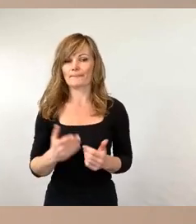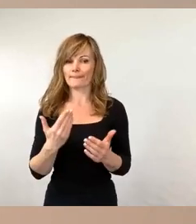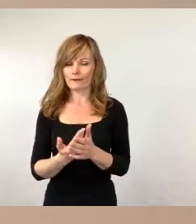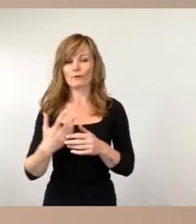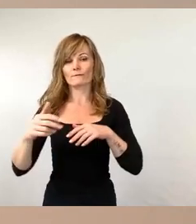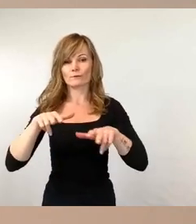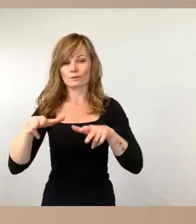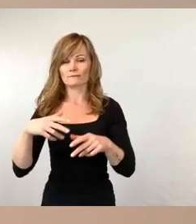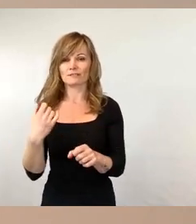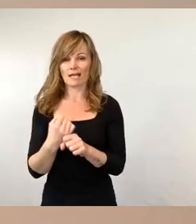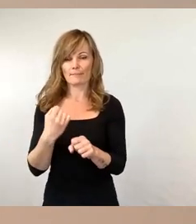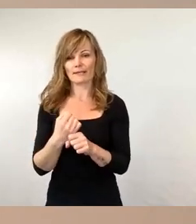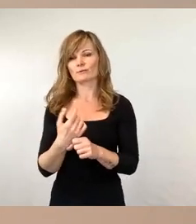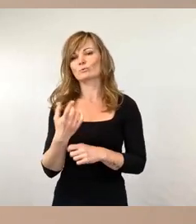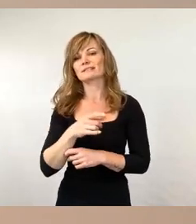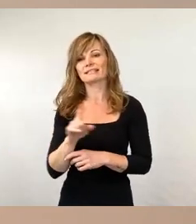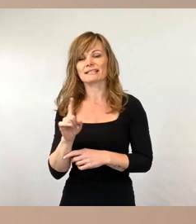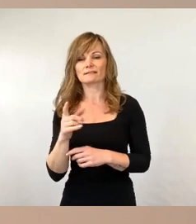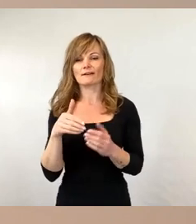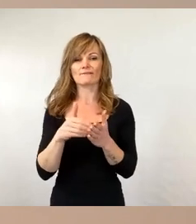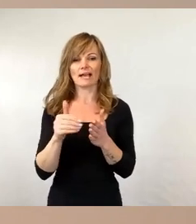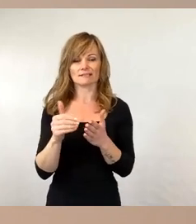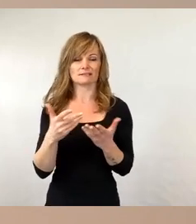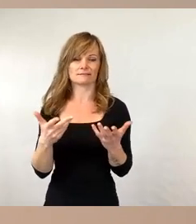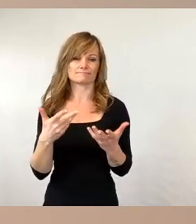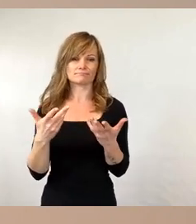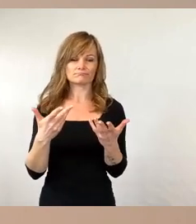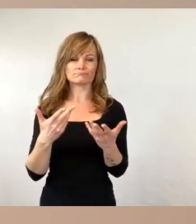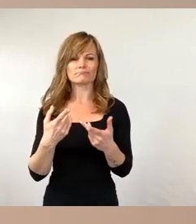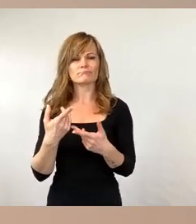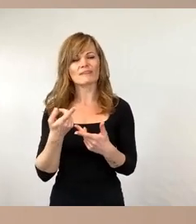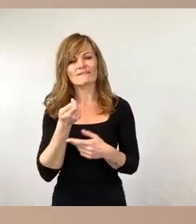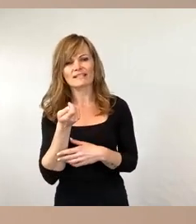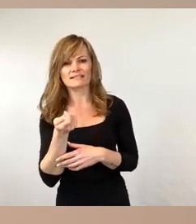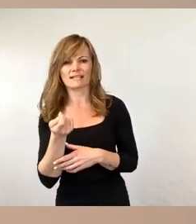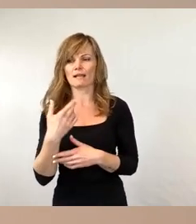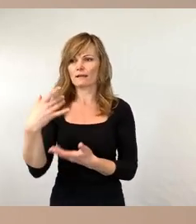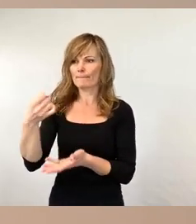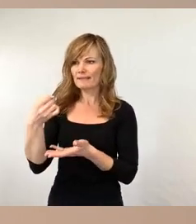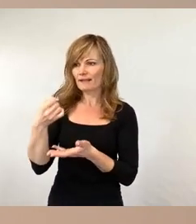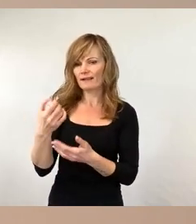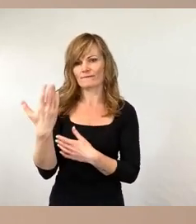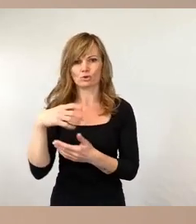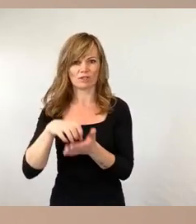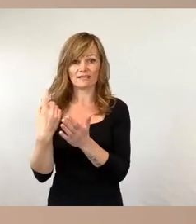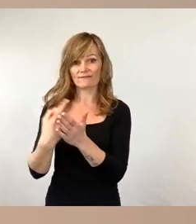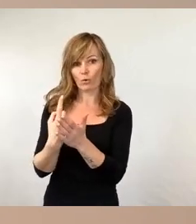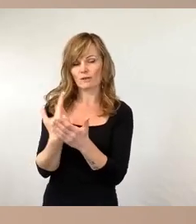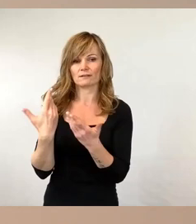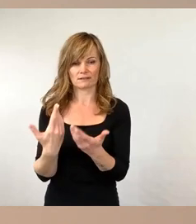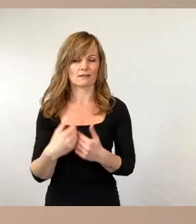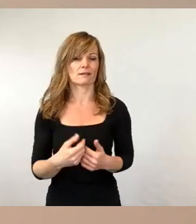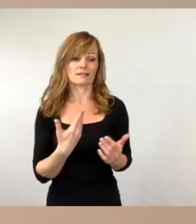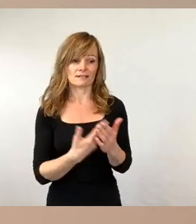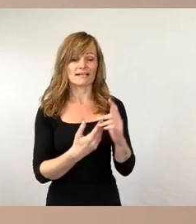nicht weitere finanzielle Mittel von der Stadt zu fordern. Das beantwortet gleichzeitig die zweite Frage.